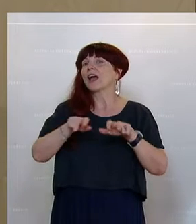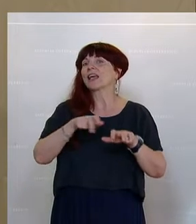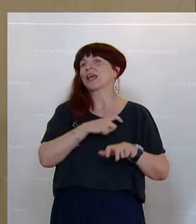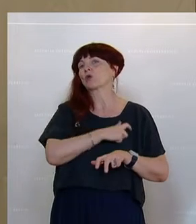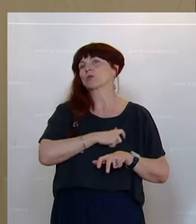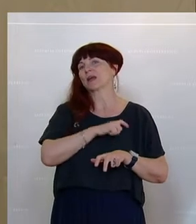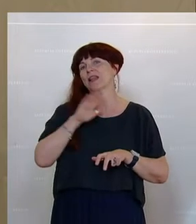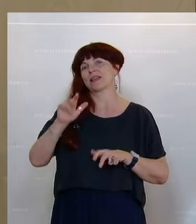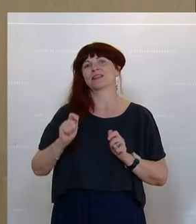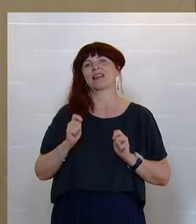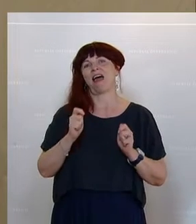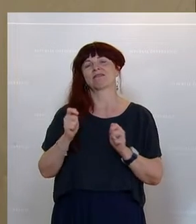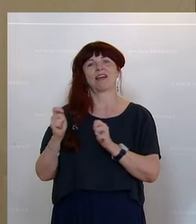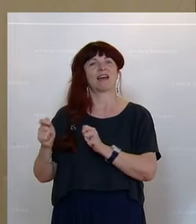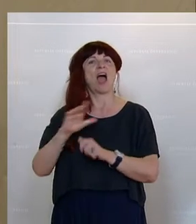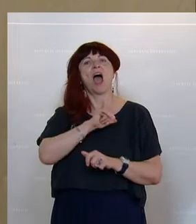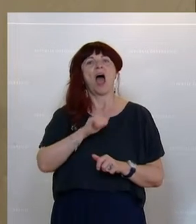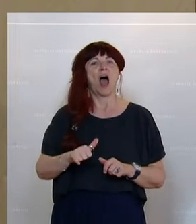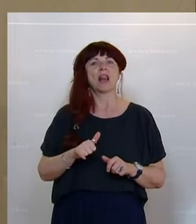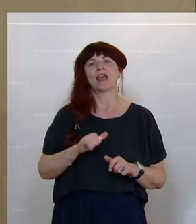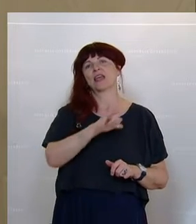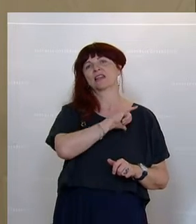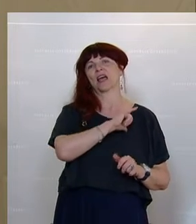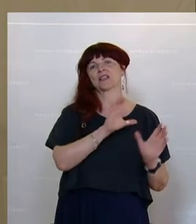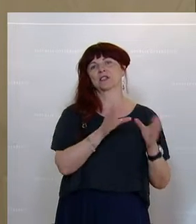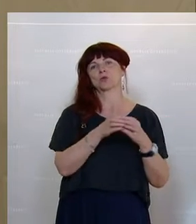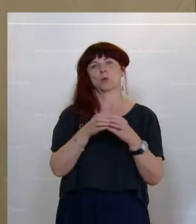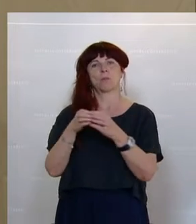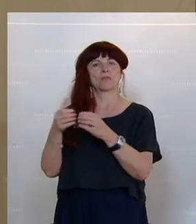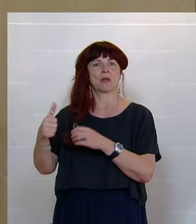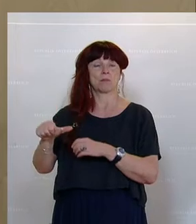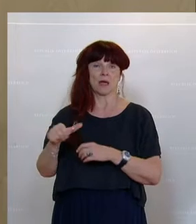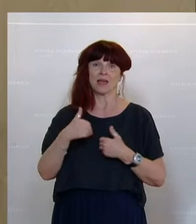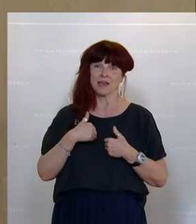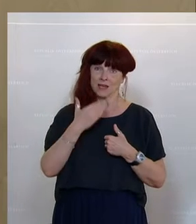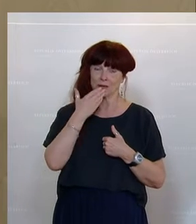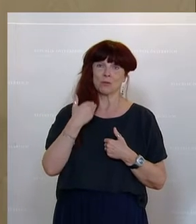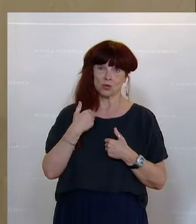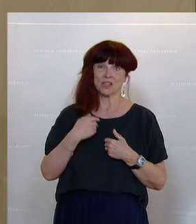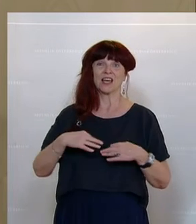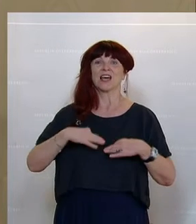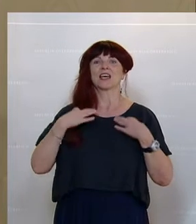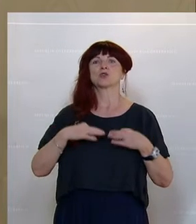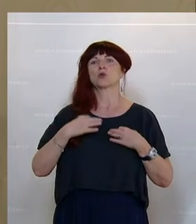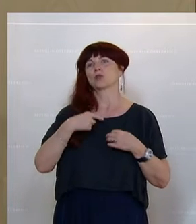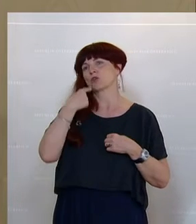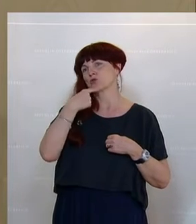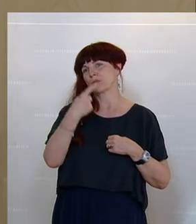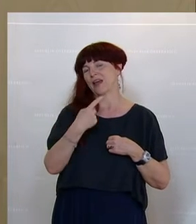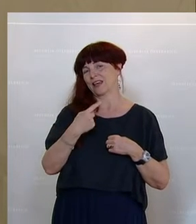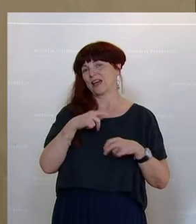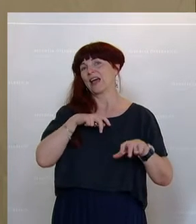es werden alle Stakeholder eingebunden, ich darf ganz wärmstens auch empfehlen, die Gesundheitssprecher und Sprecherinnen der